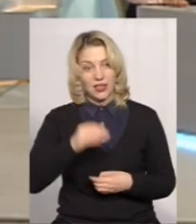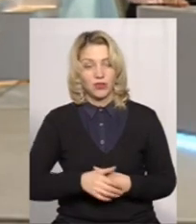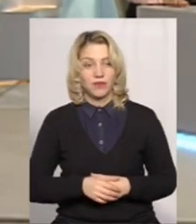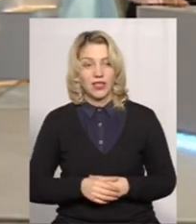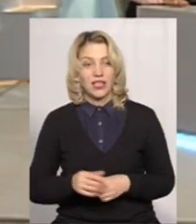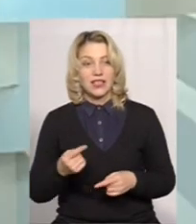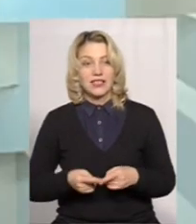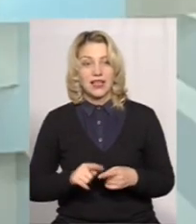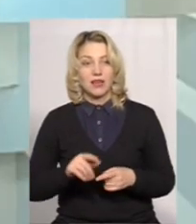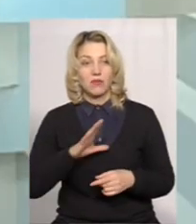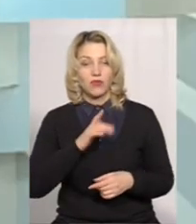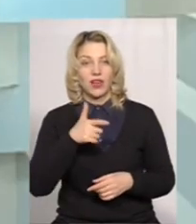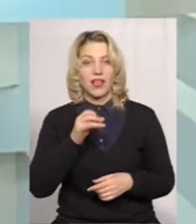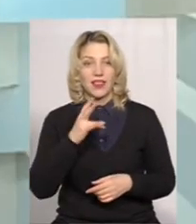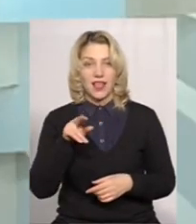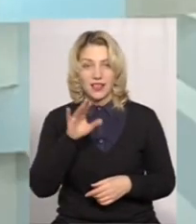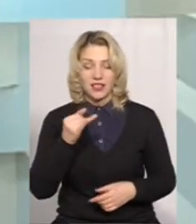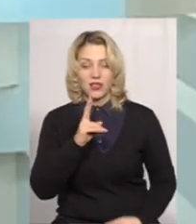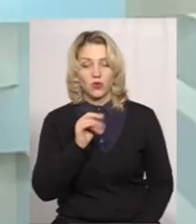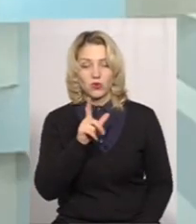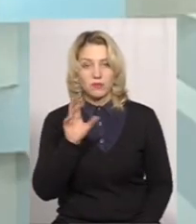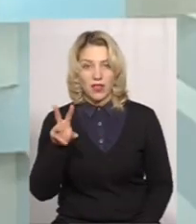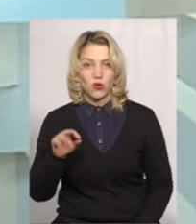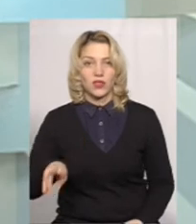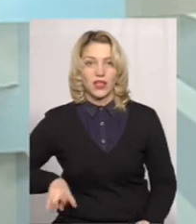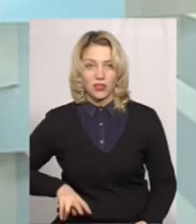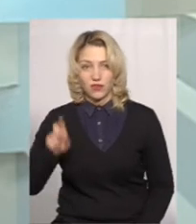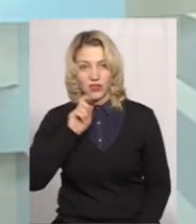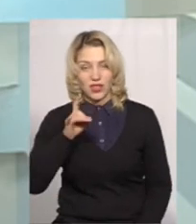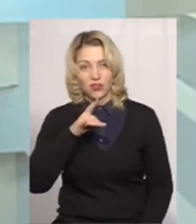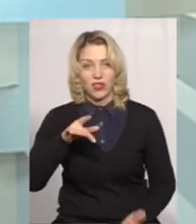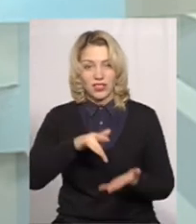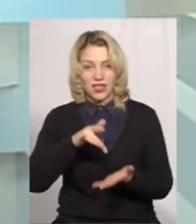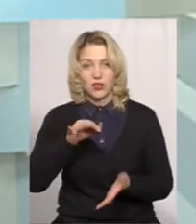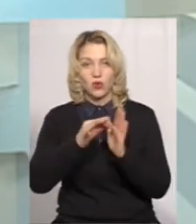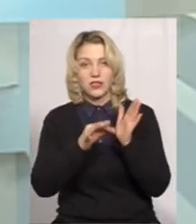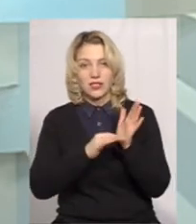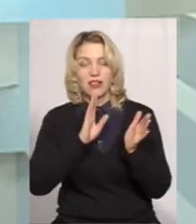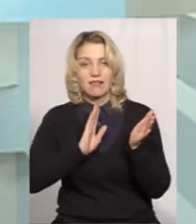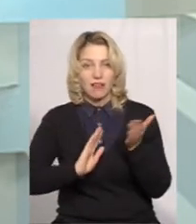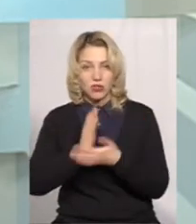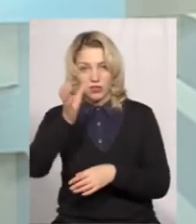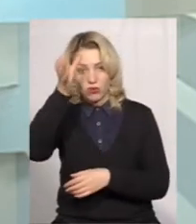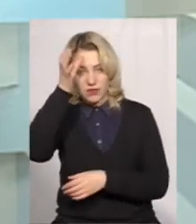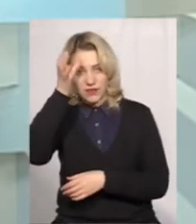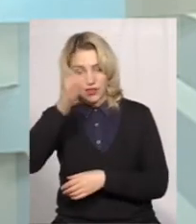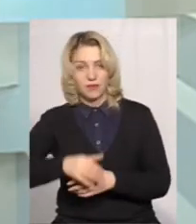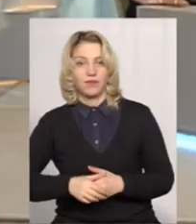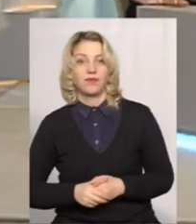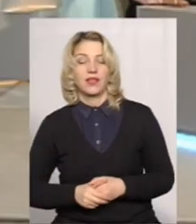це був Геннадій Козьменко, директор Вінницького регіонального центру оцінювання якості освіти.